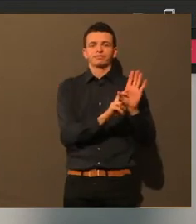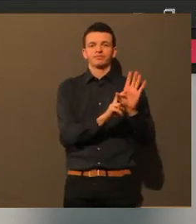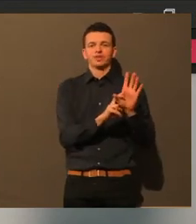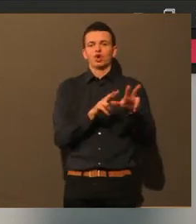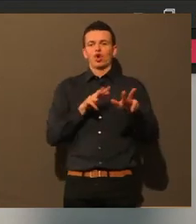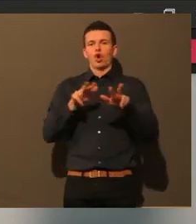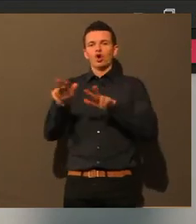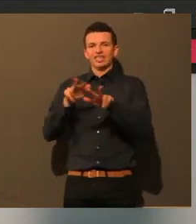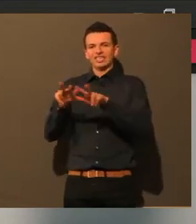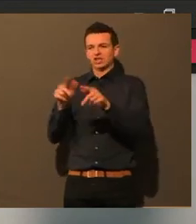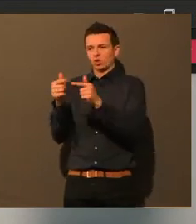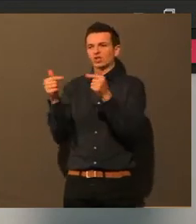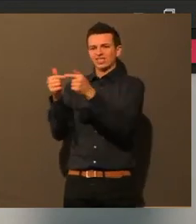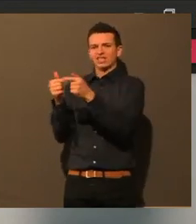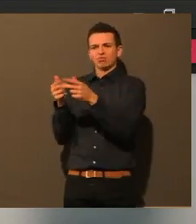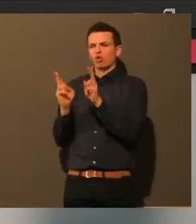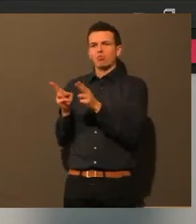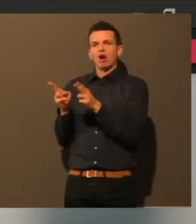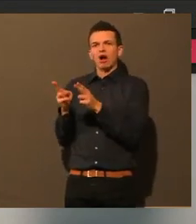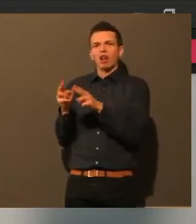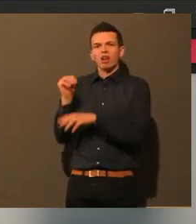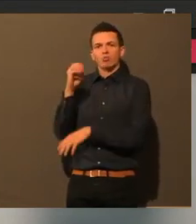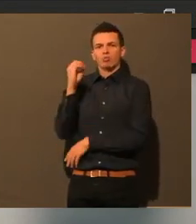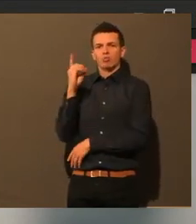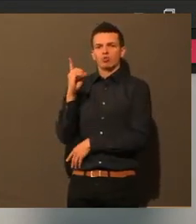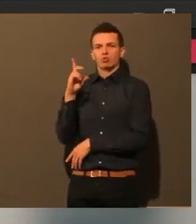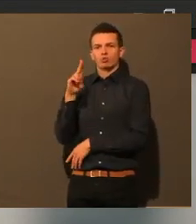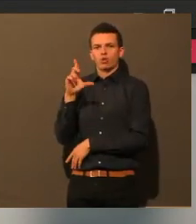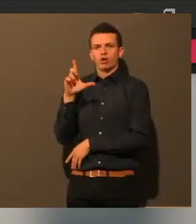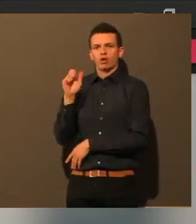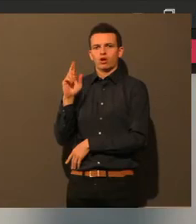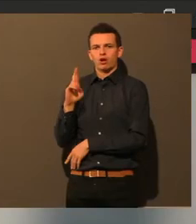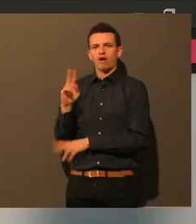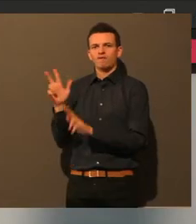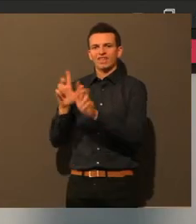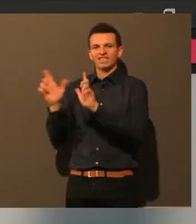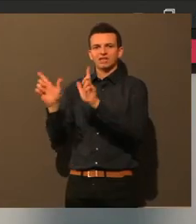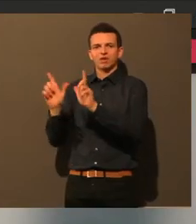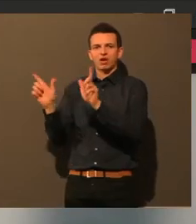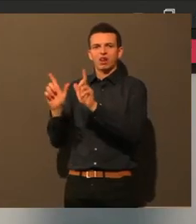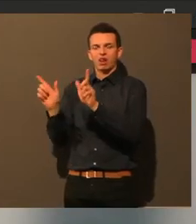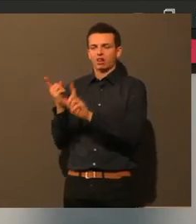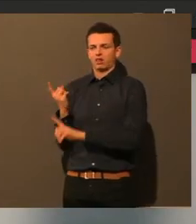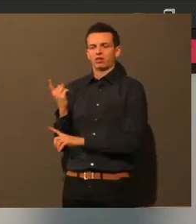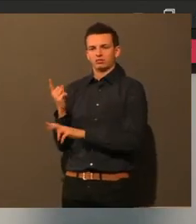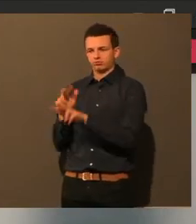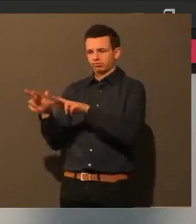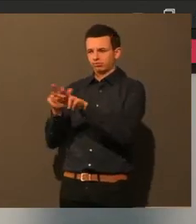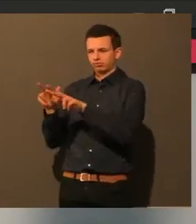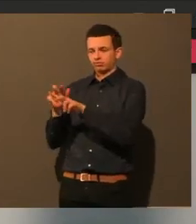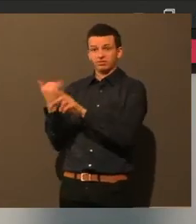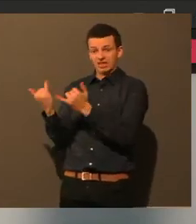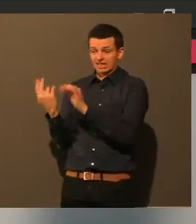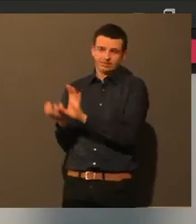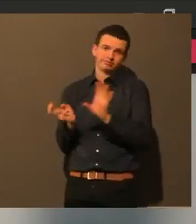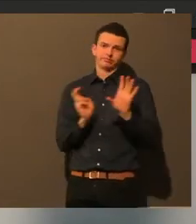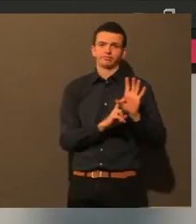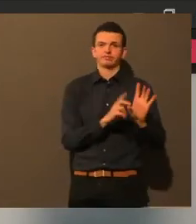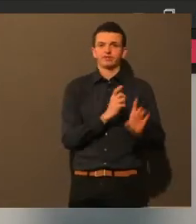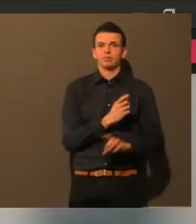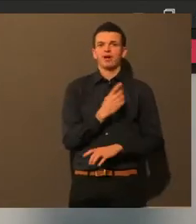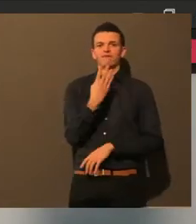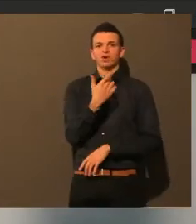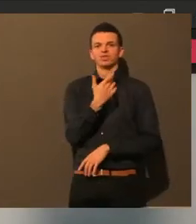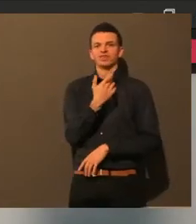Modularfestival, die ab am 24.12. eben diese Menschen auch anfahren